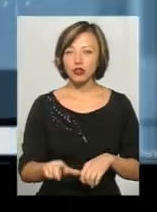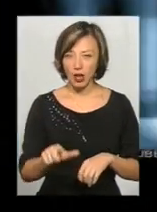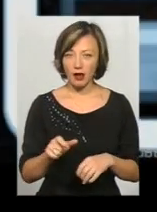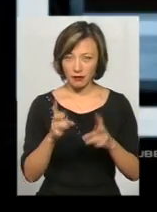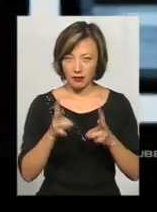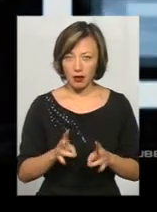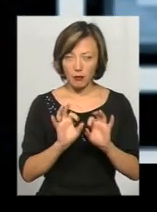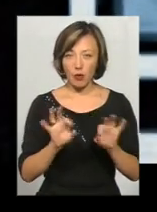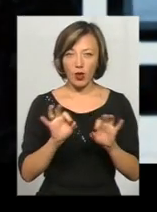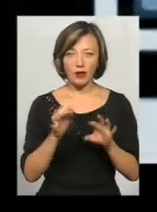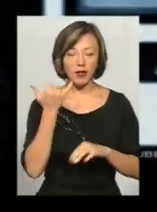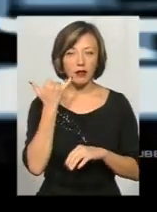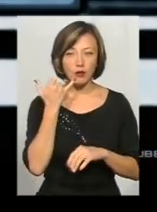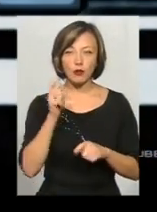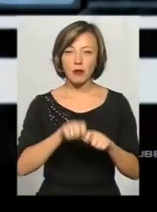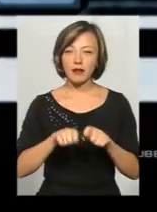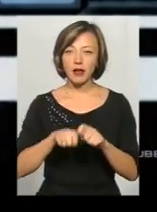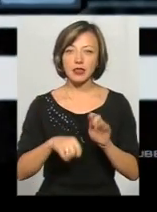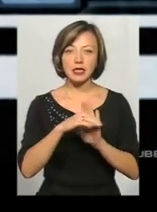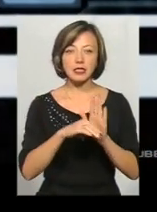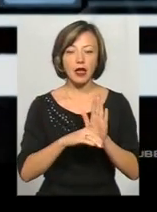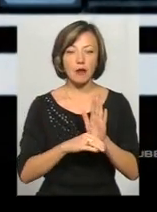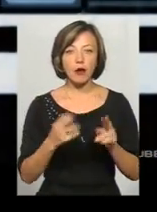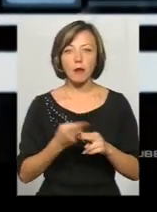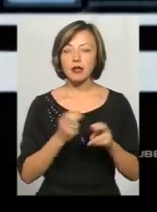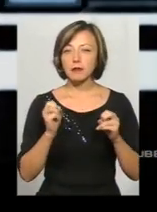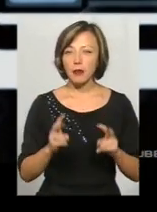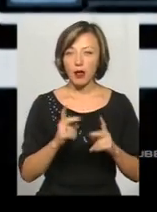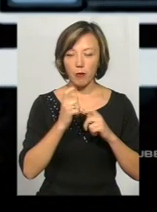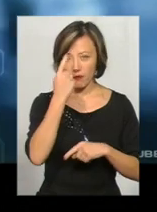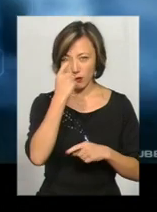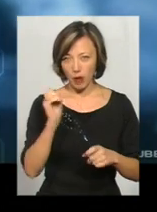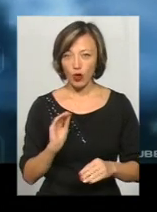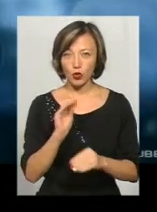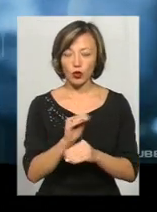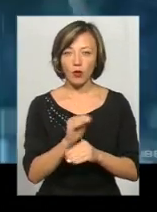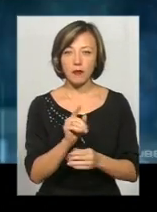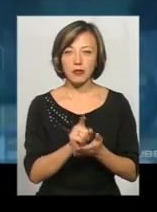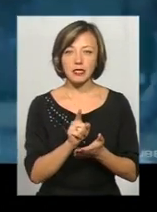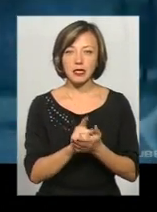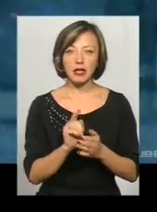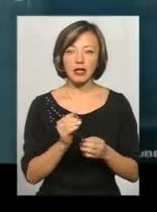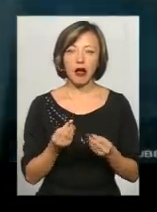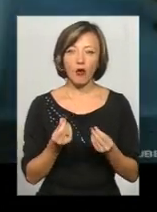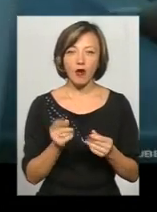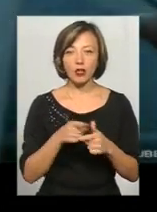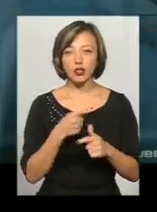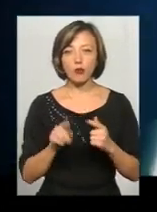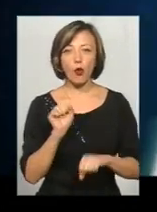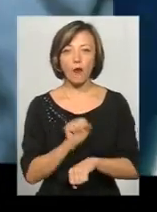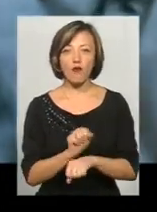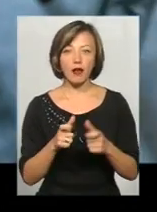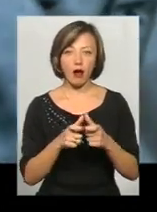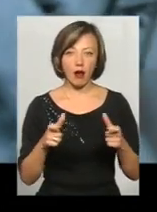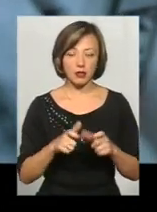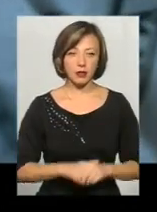телефонний дзвінок тим, що перевіряють систему безпеки, повідомляють про додаткові пенсійні нарахування чи блокування картки.